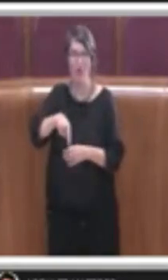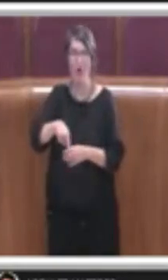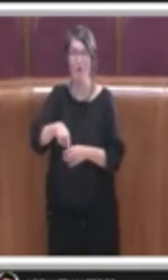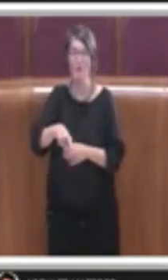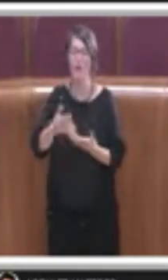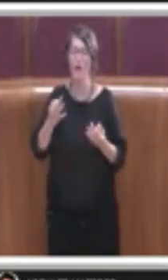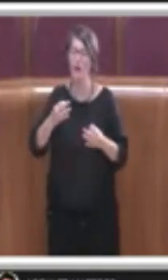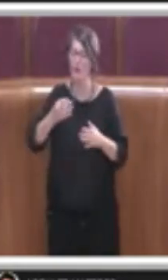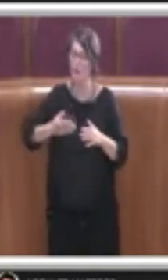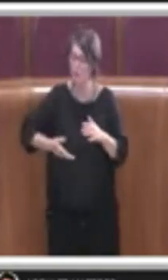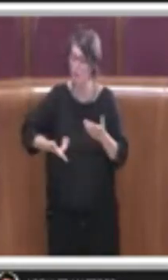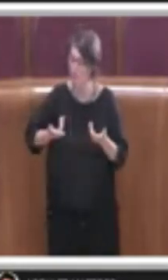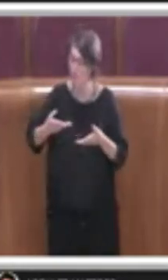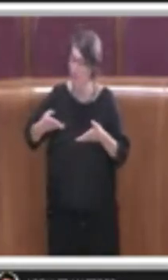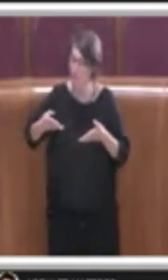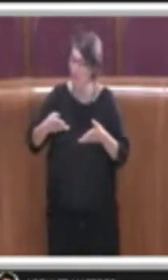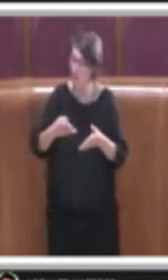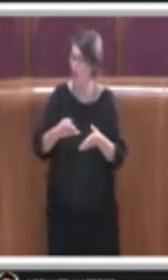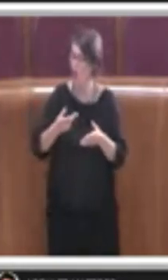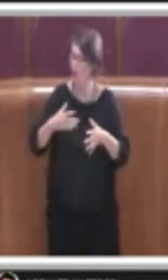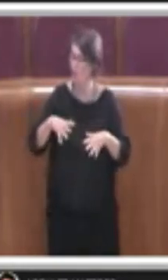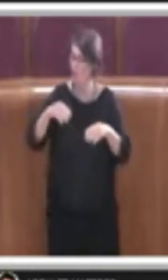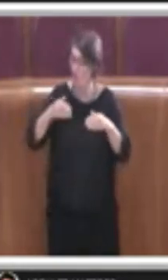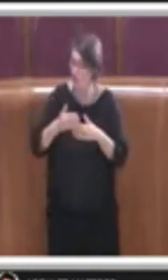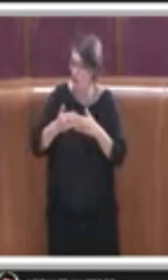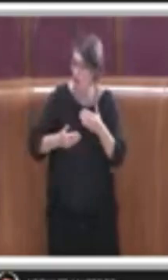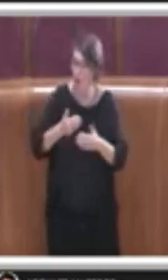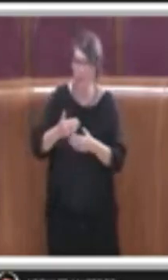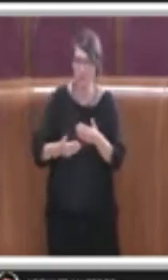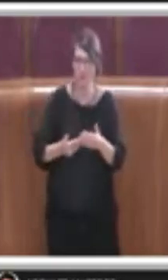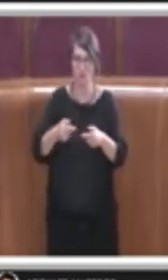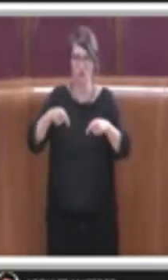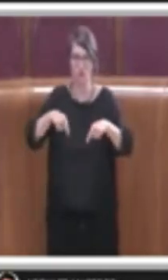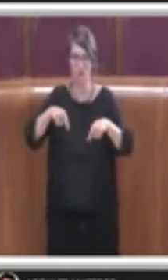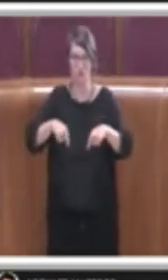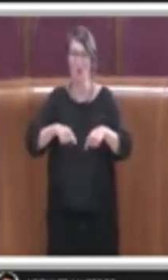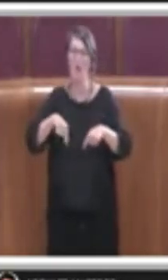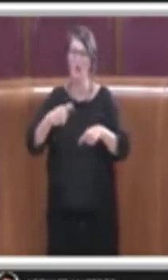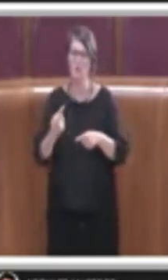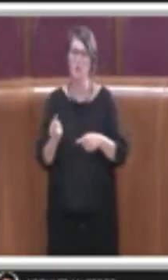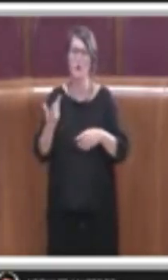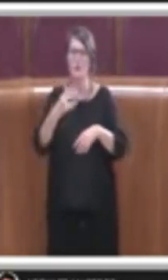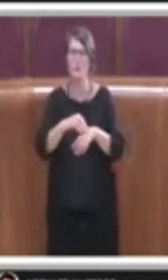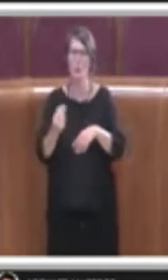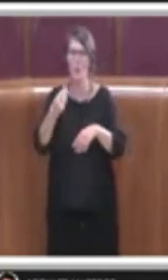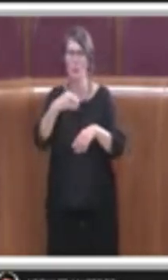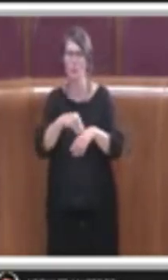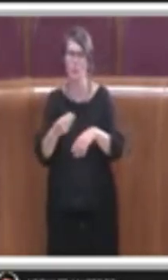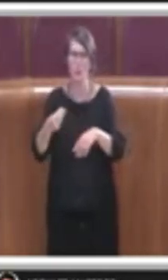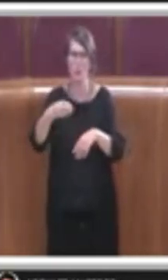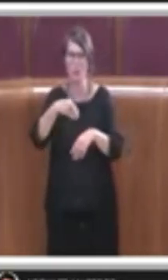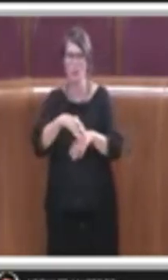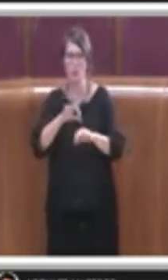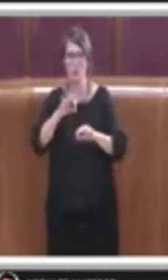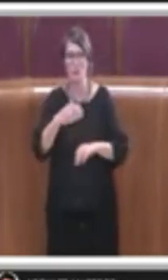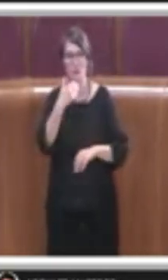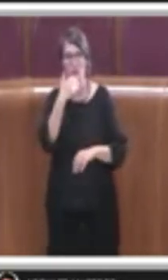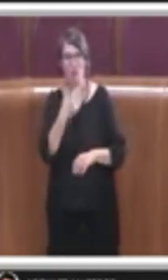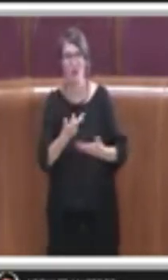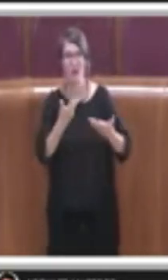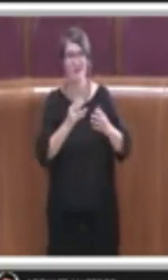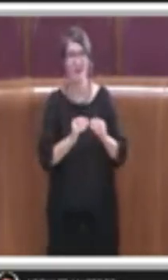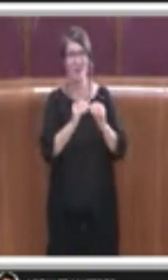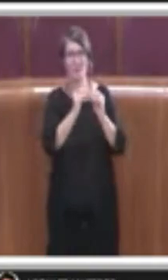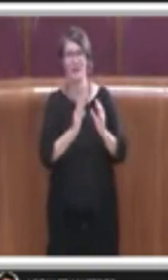percorso che sarà necessariamente arricchito sia in termini di nuove risorse residenziali, ma anche in termini di attivazione di procedure,